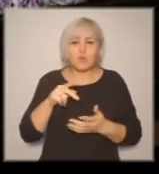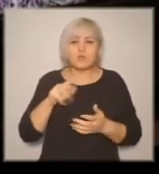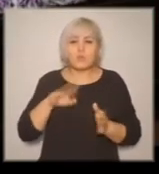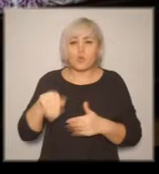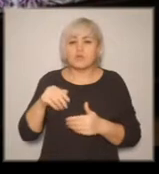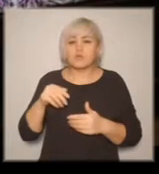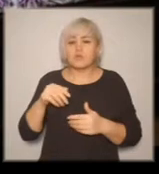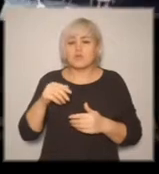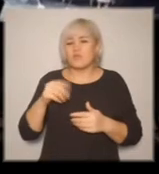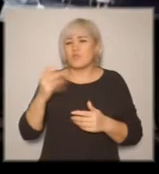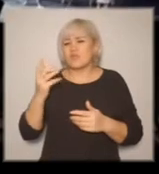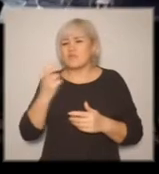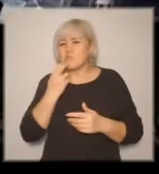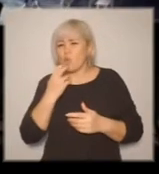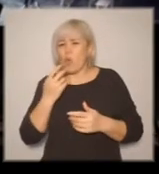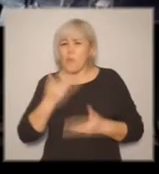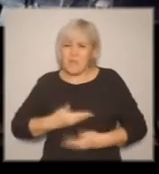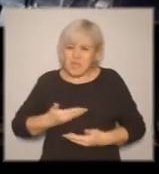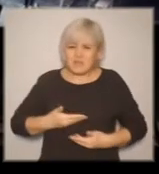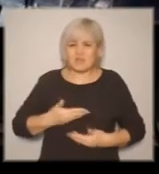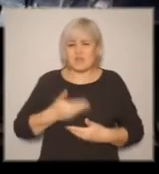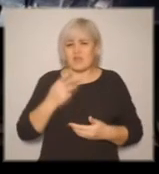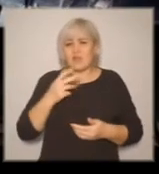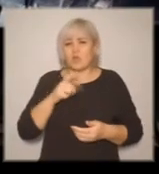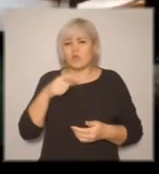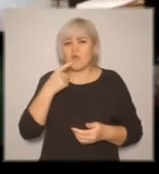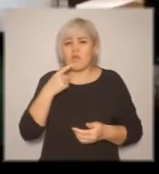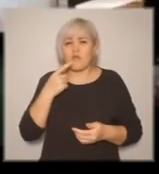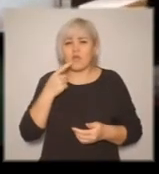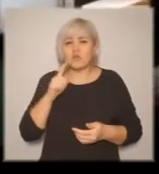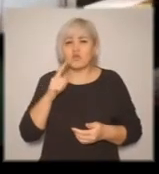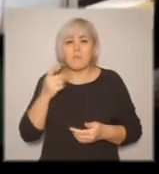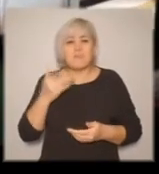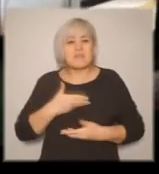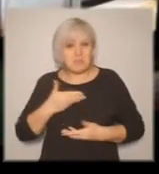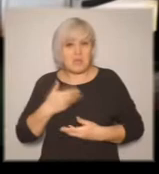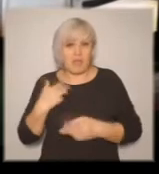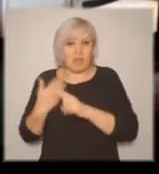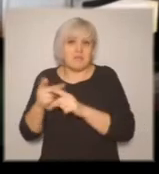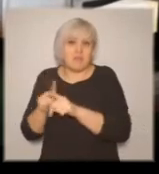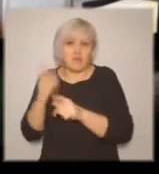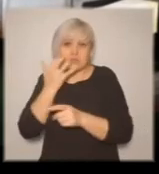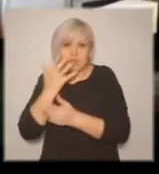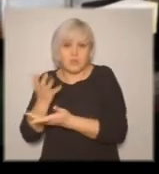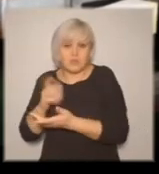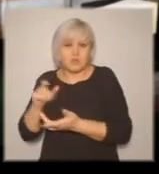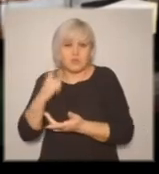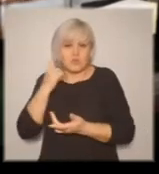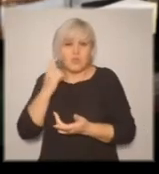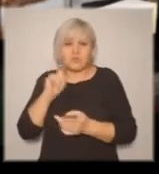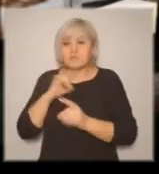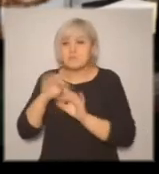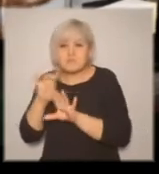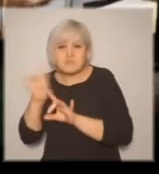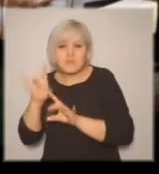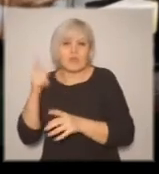которыми они пришли посмотреть этот спектакль. Им было смешно в тех же самых моментах. И они после спектакля обсуждают со зрячими,